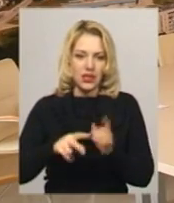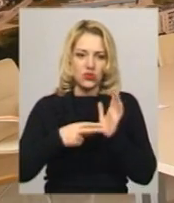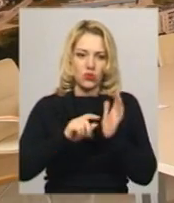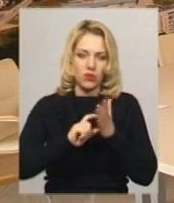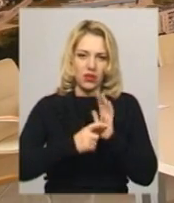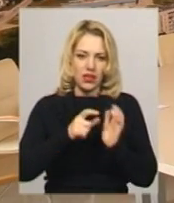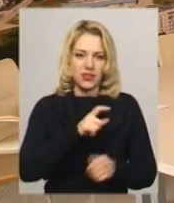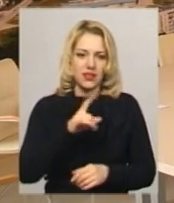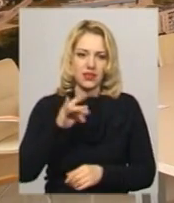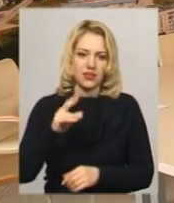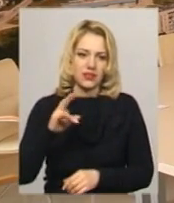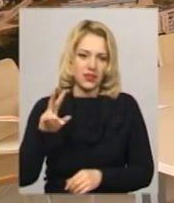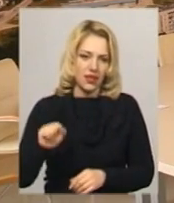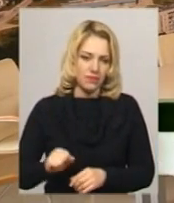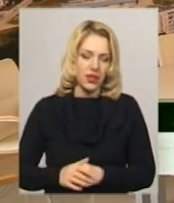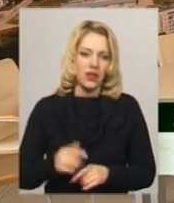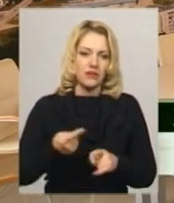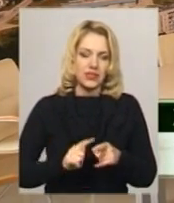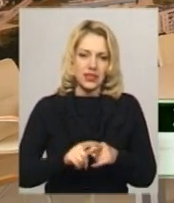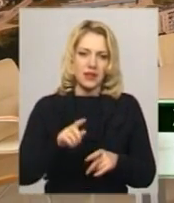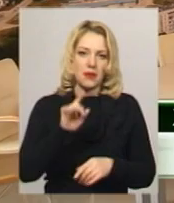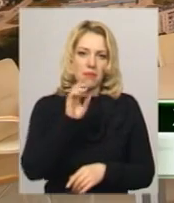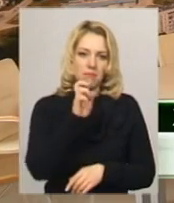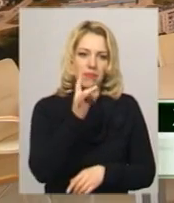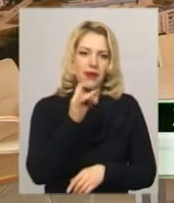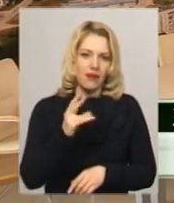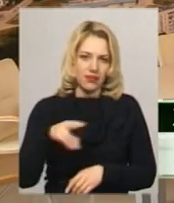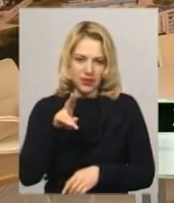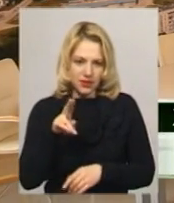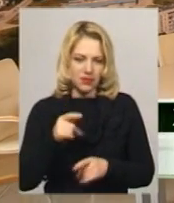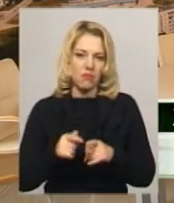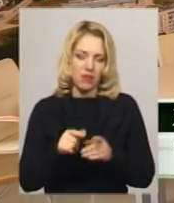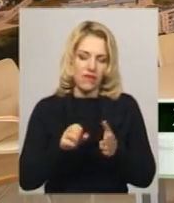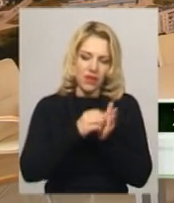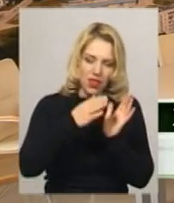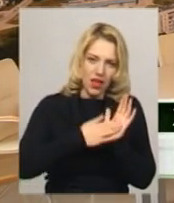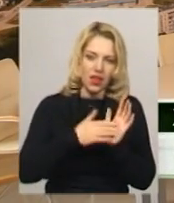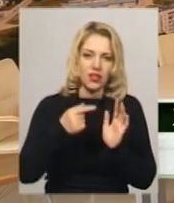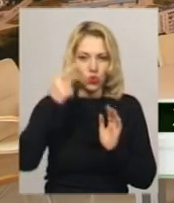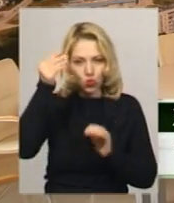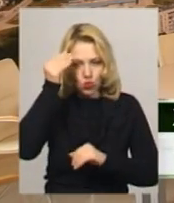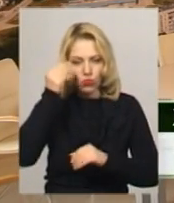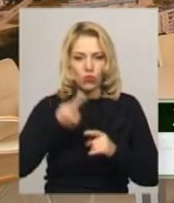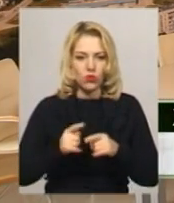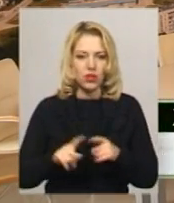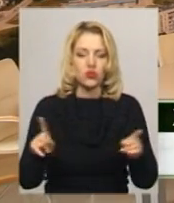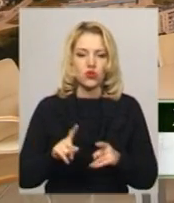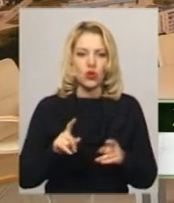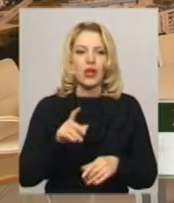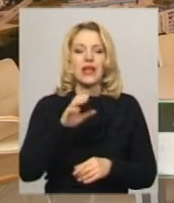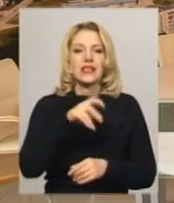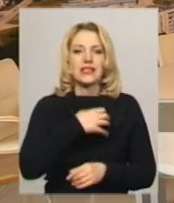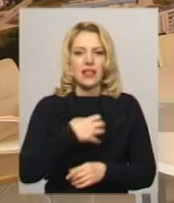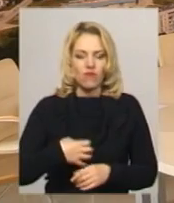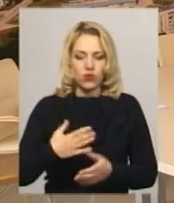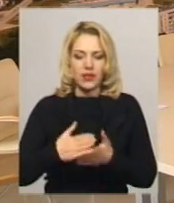У свій бренд ми вклали думку про те, що Славута є місто природи,